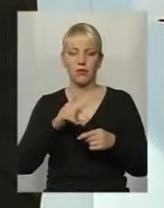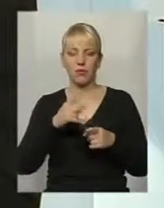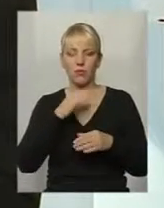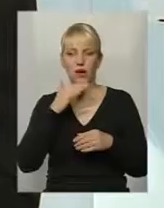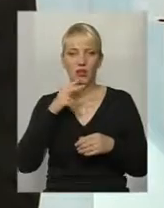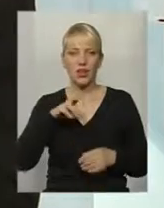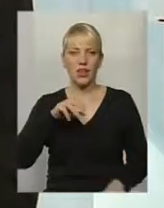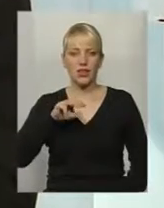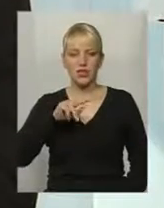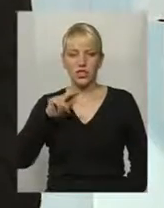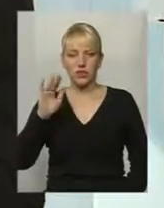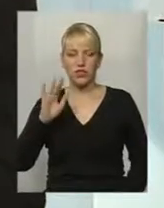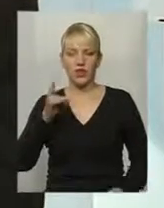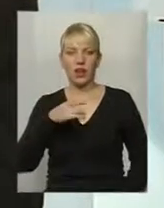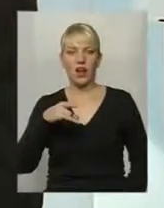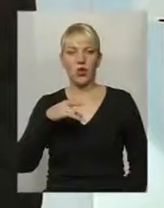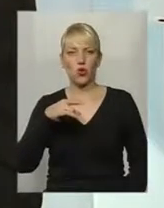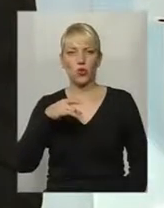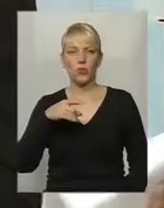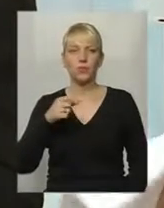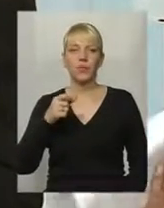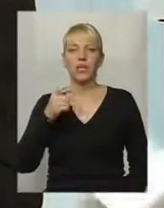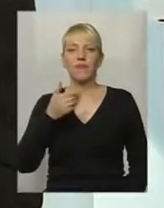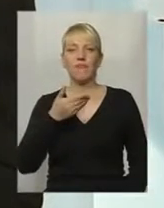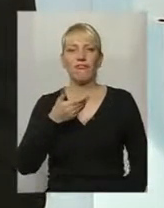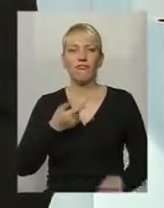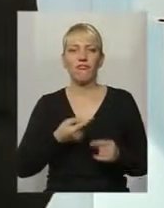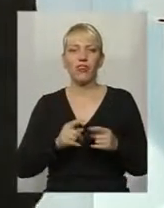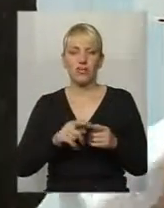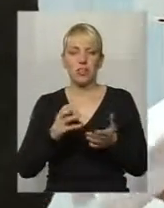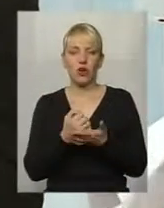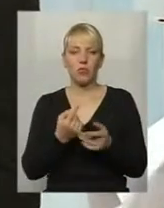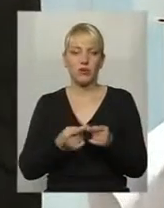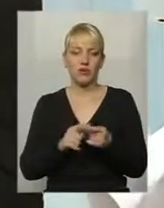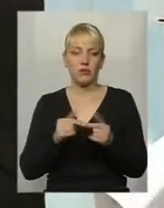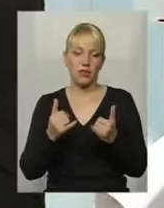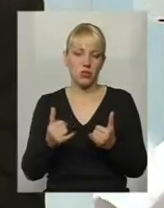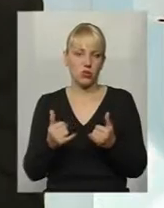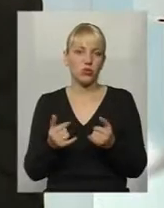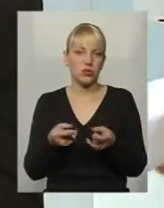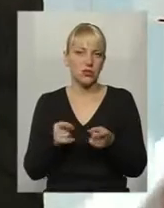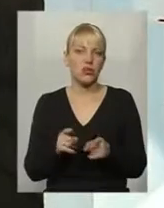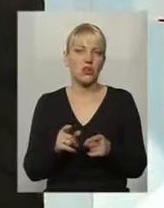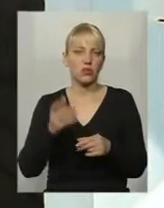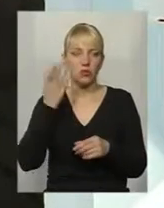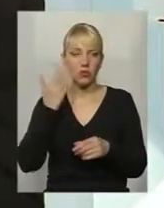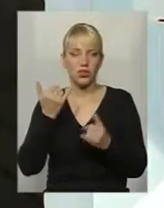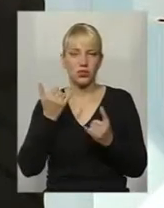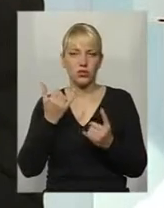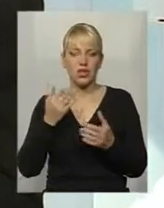з Литичівського району, з інших районів. От вони цим самим і заробляли. Сьогодні, звичайно, коли така загальна